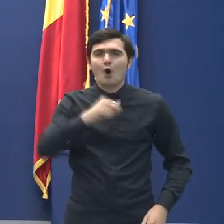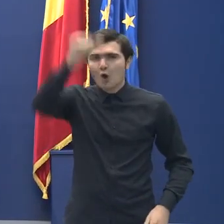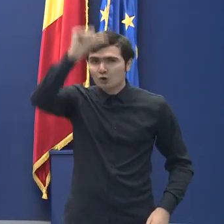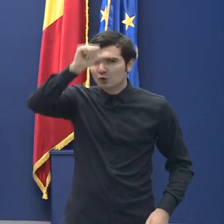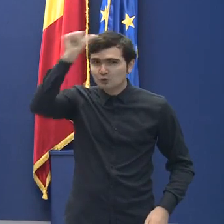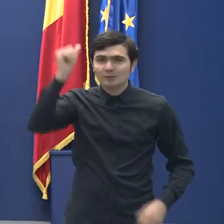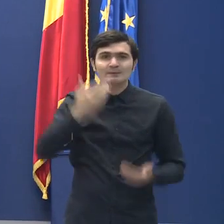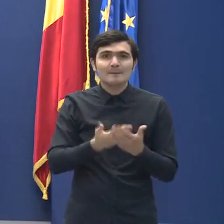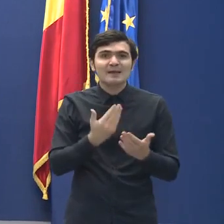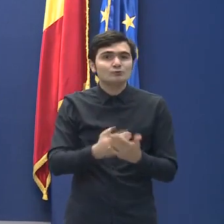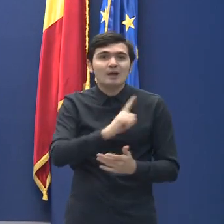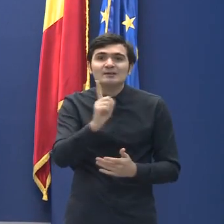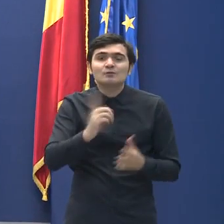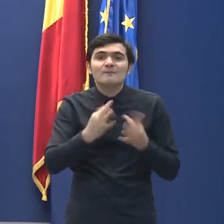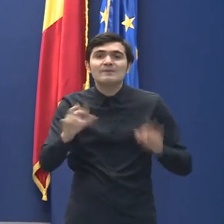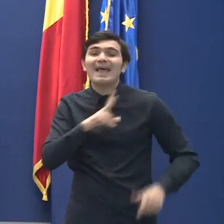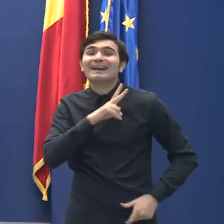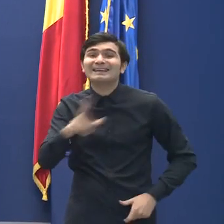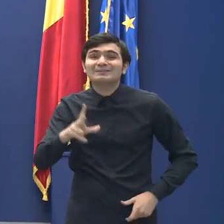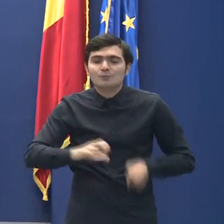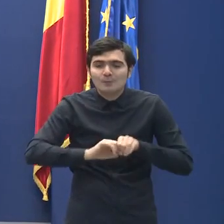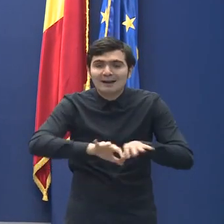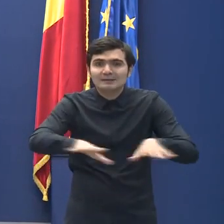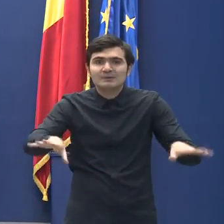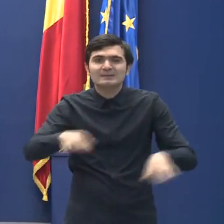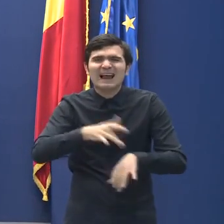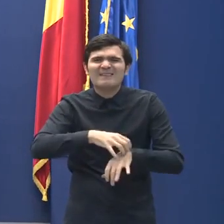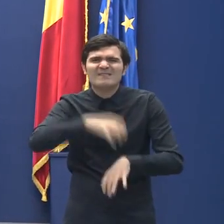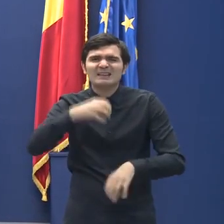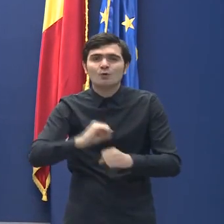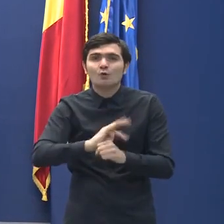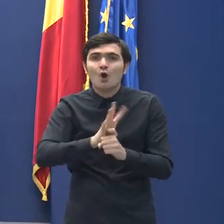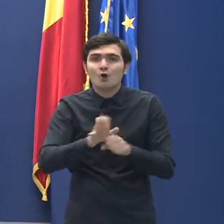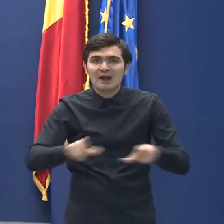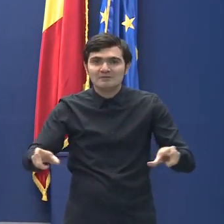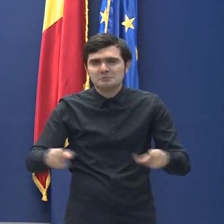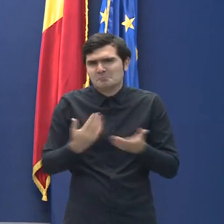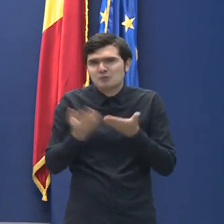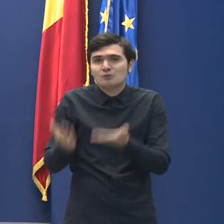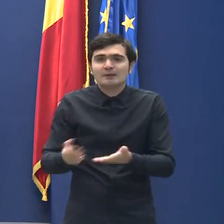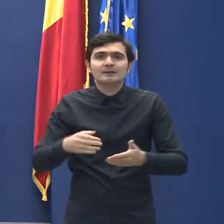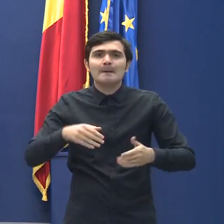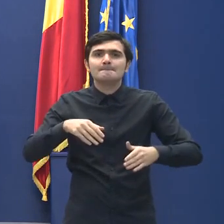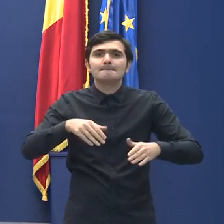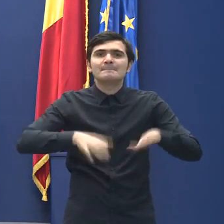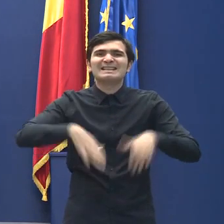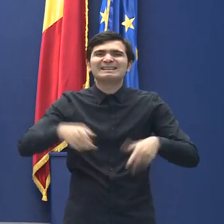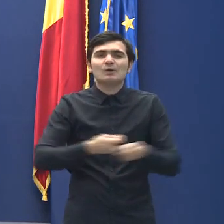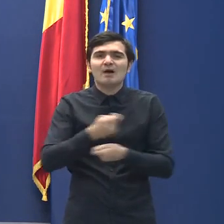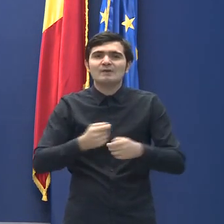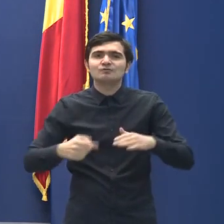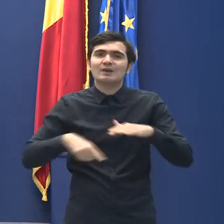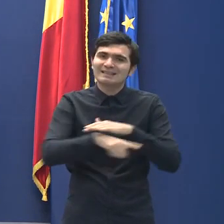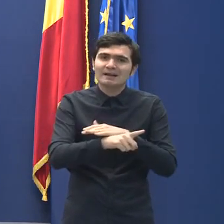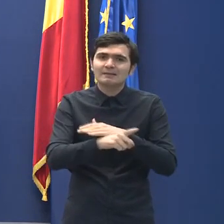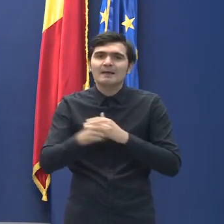răspândirii infecțiilor cu noul coronavirus, Ministerul Afacerilor Interne vine în